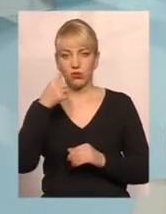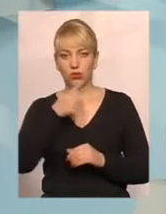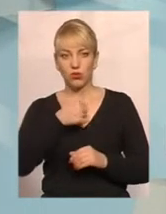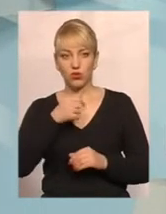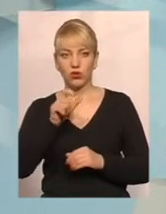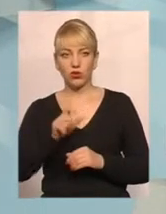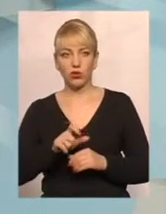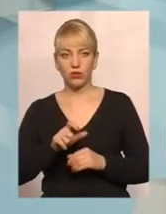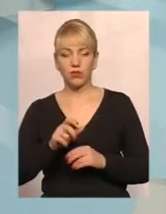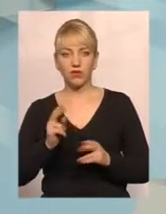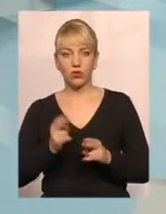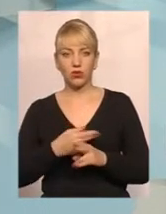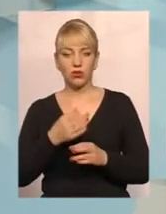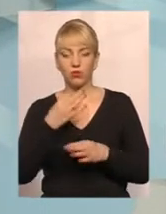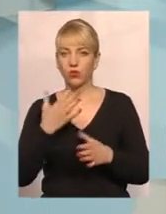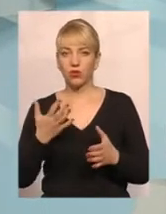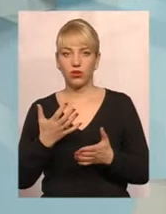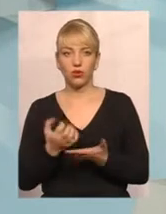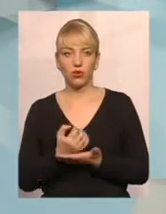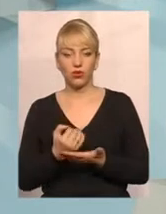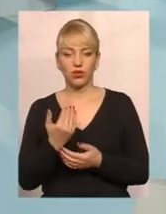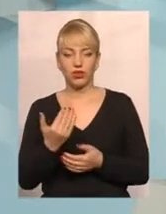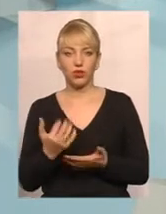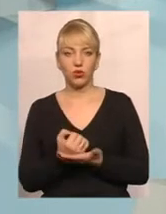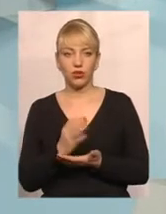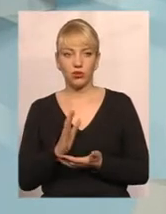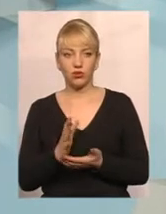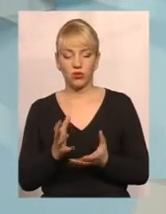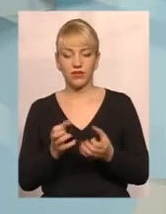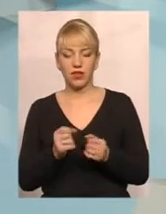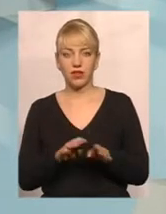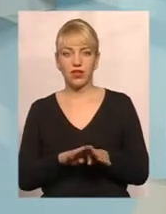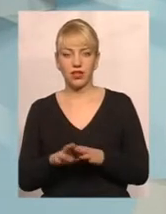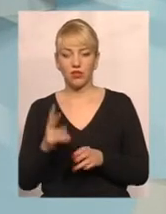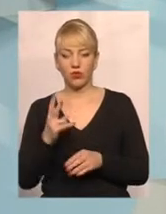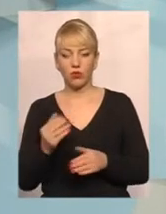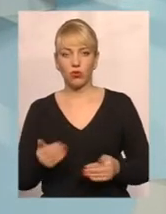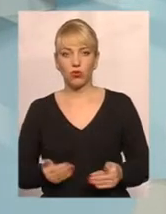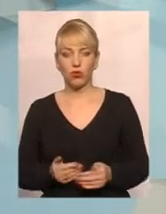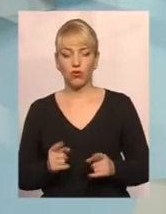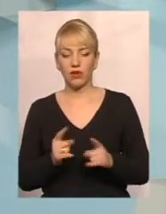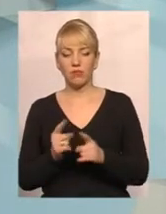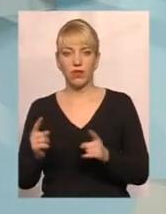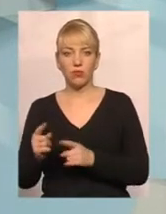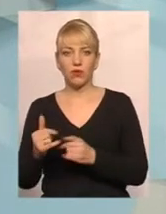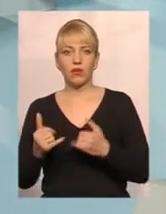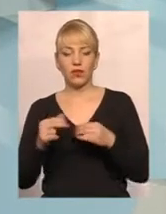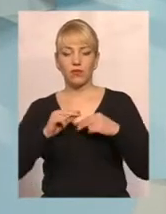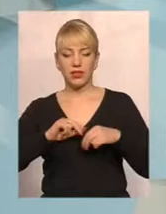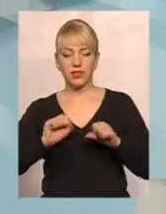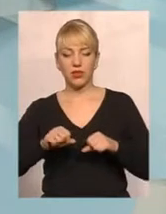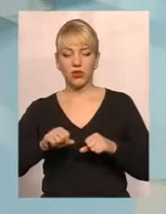особи відсутні будь-які доходи, то її дохід буде взяти на рівні двох прожиткових мінімумів для працездатної особи.